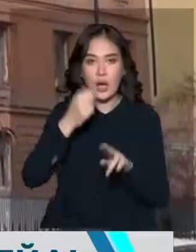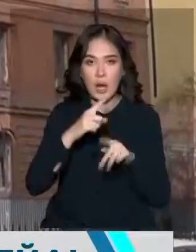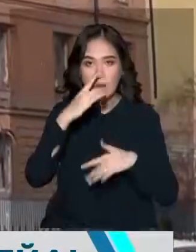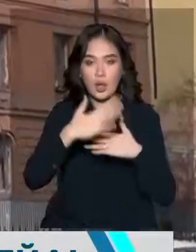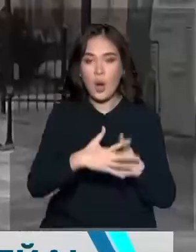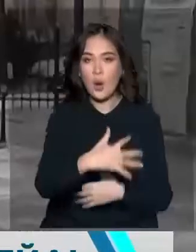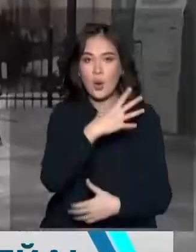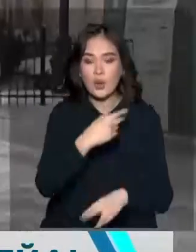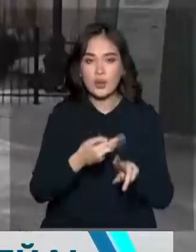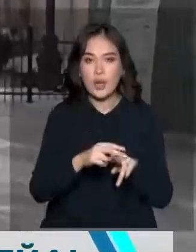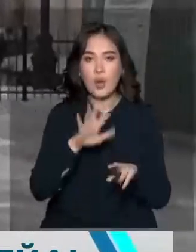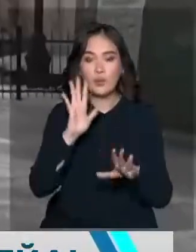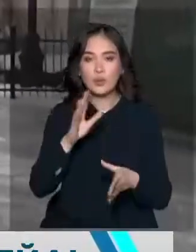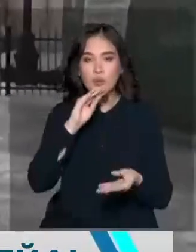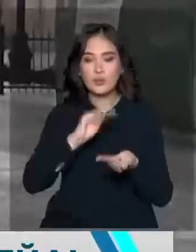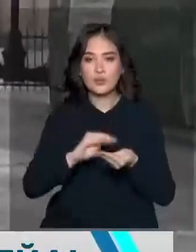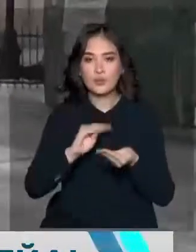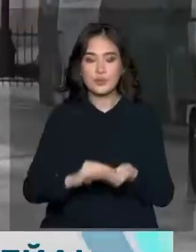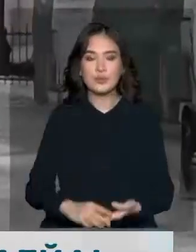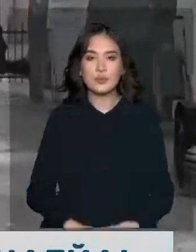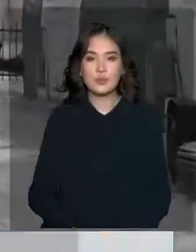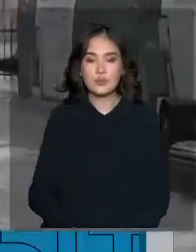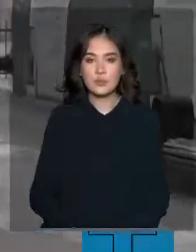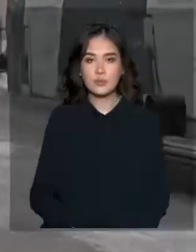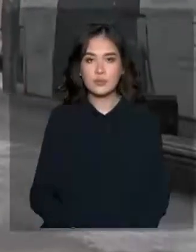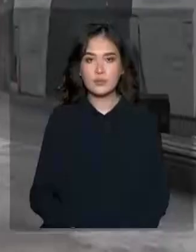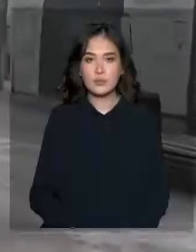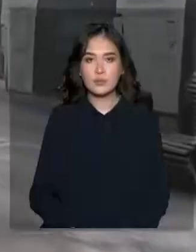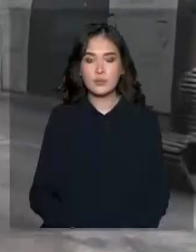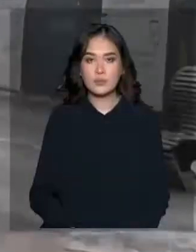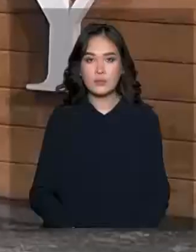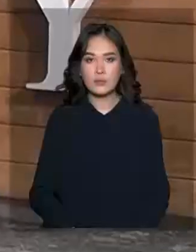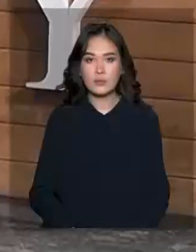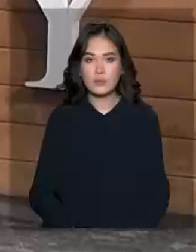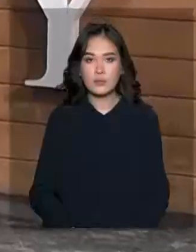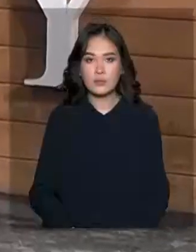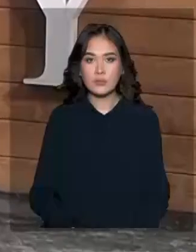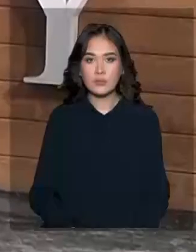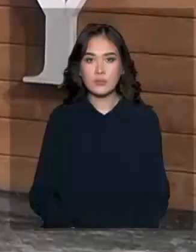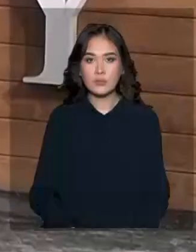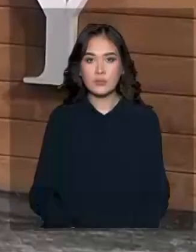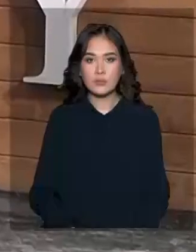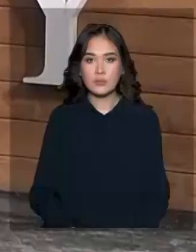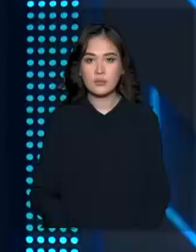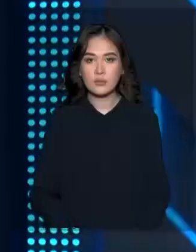уақыт еншісінде қала бермек. Динара Ерболғызы, Жібек жолы Абай обылсы, Семей.